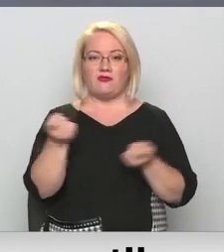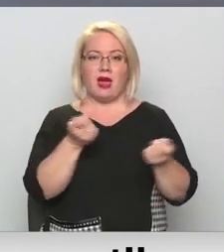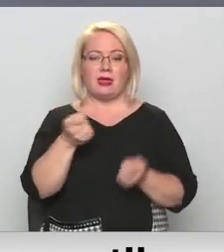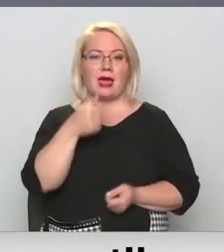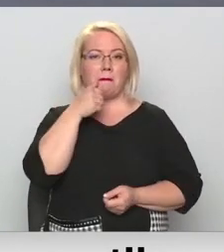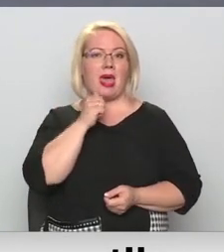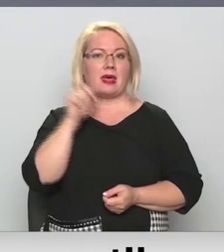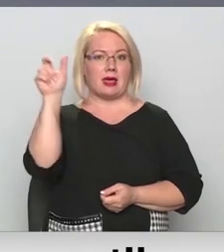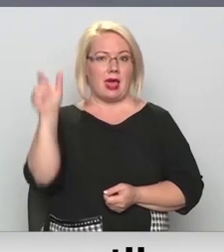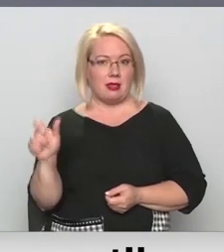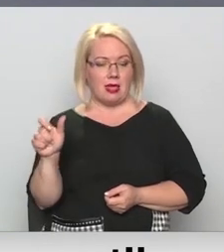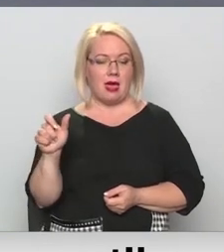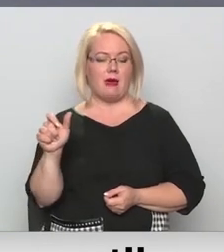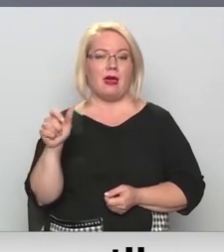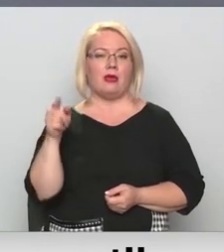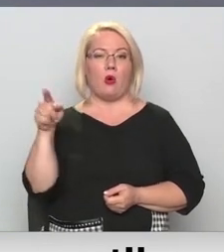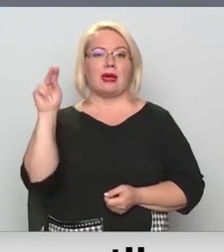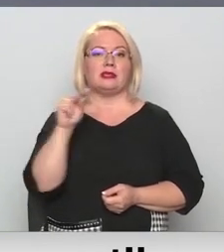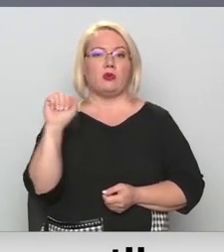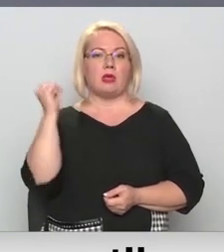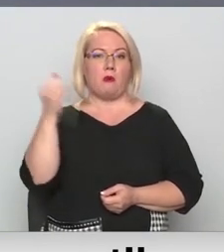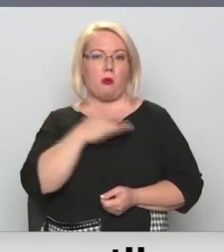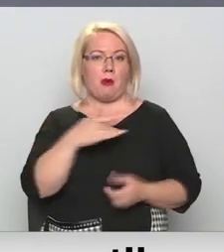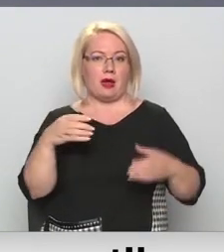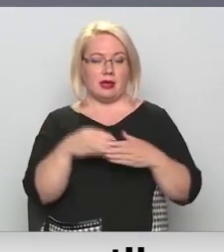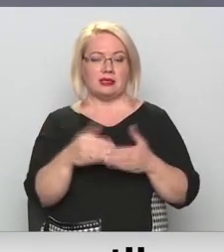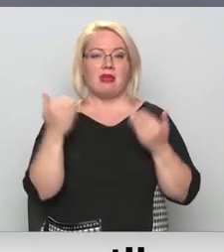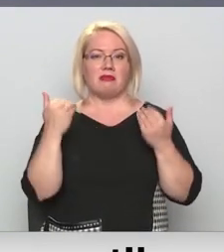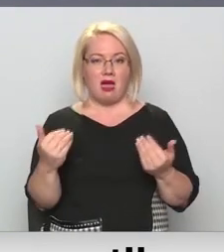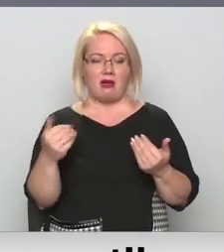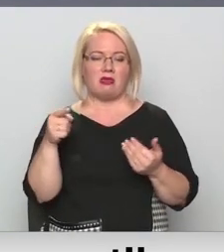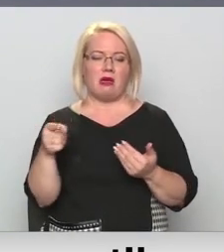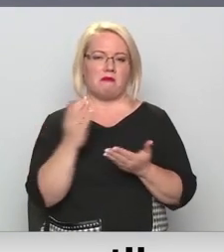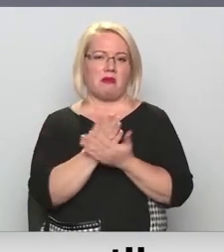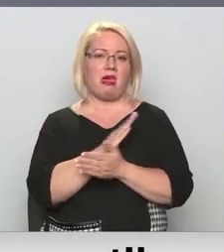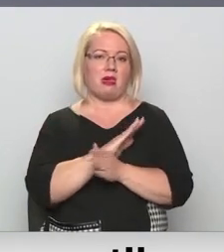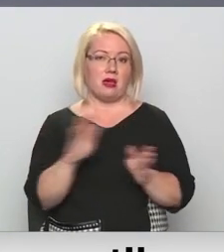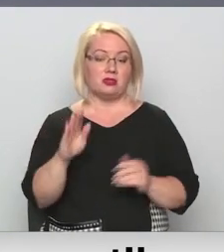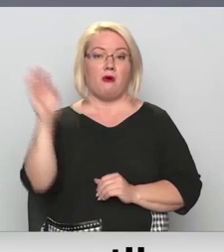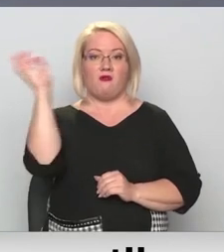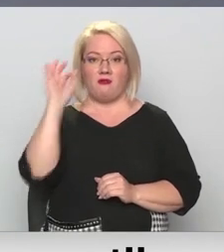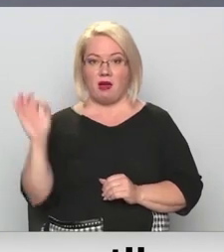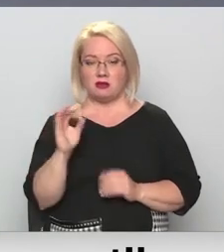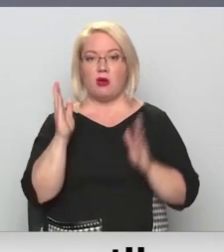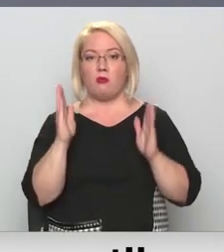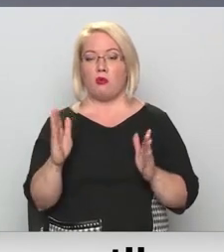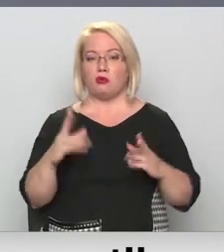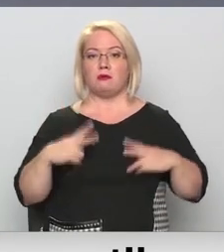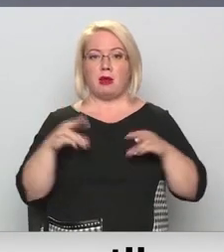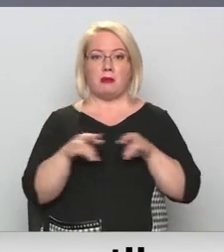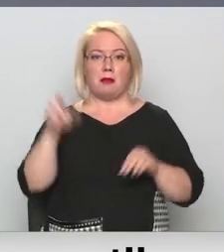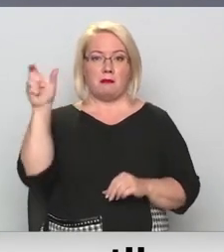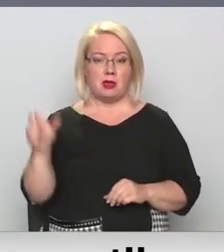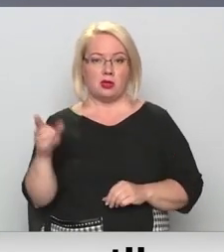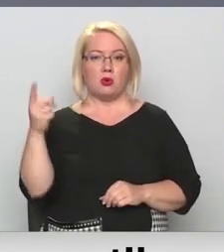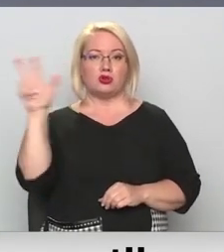Kristīgajiem demokrātiem. Tagad šim Kristīgo demokrātu maratonām būs pielikts punkts un Vācijai visticamāk būs kancleris no sociāla